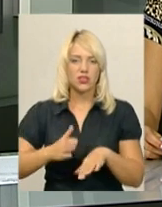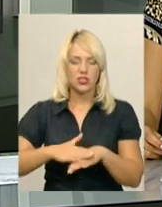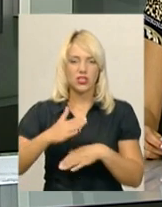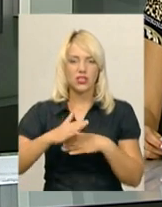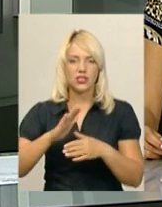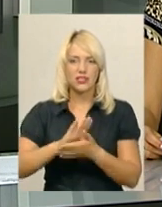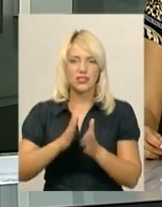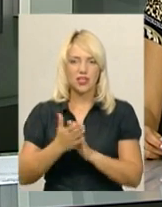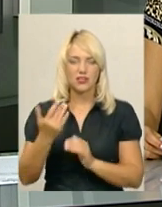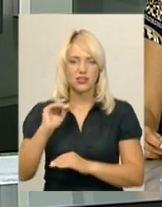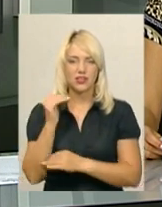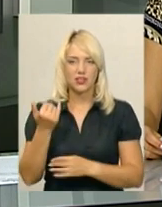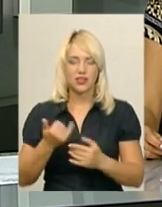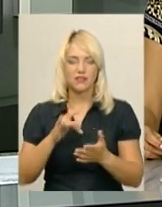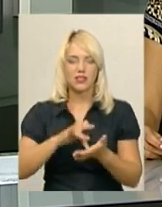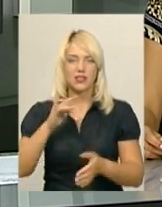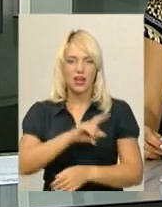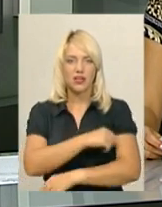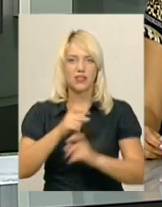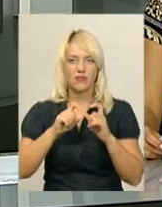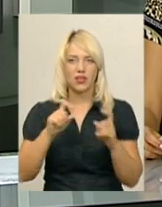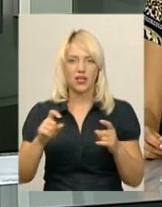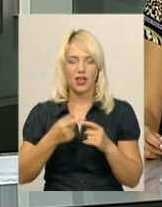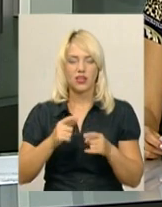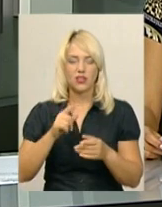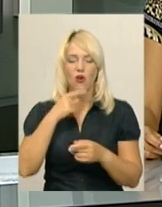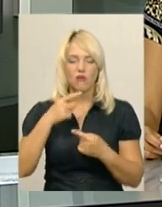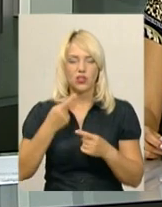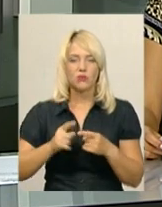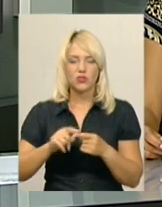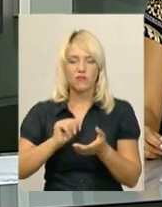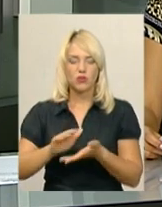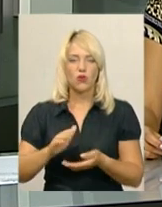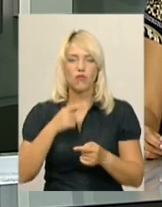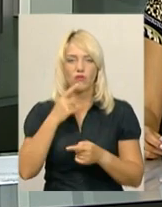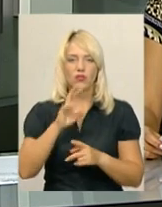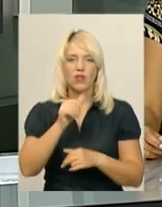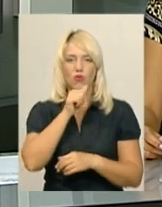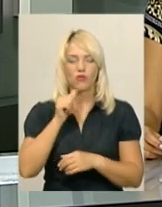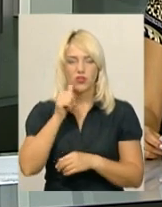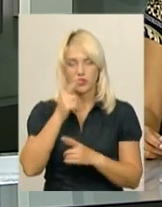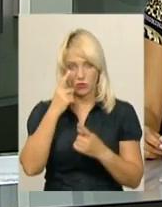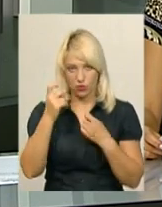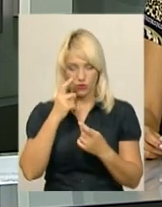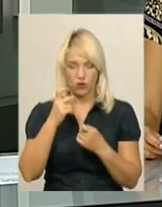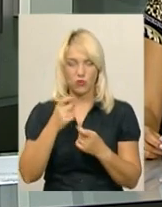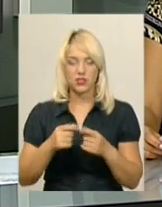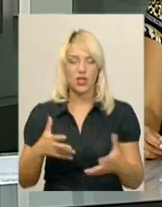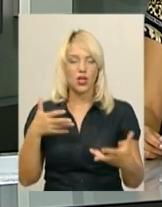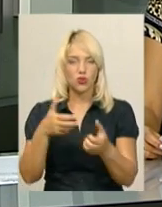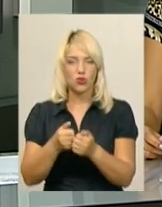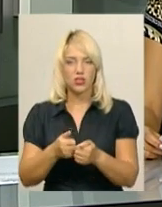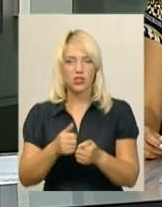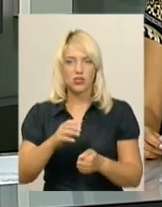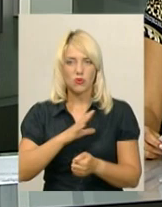центральній районній лікарні, де перебуває хлопчик, говорити про це відмовилися, зіславшись на конфіденційність інформації. Дорожня транспортна